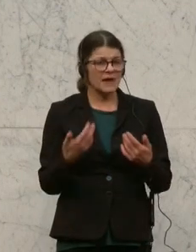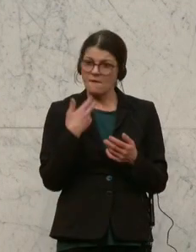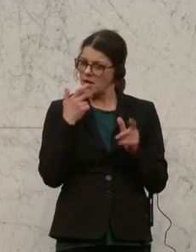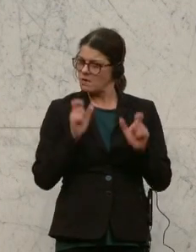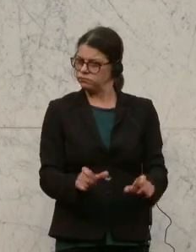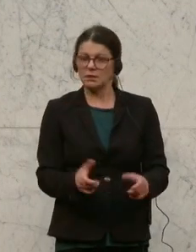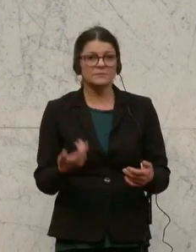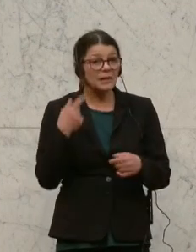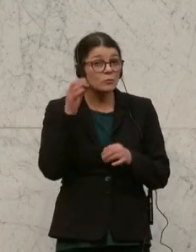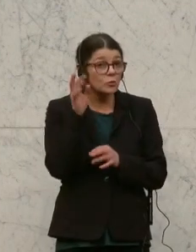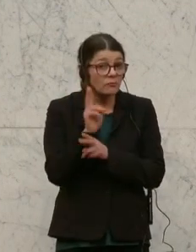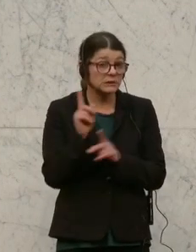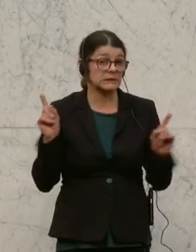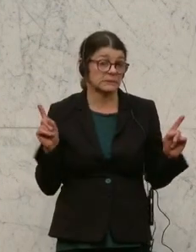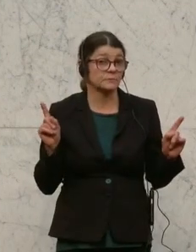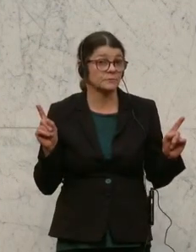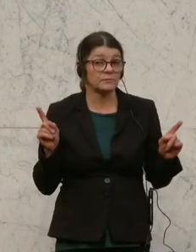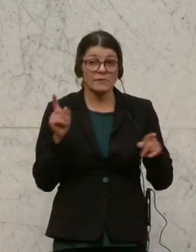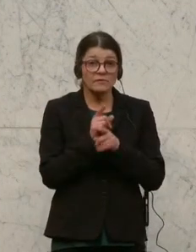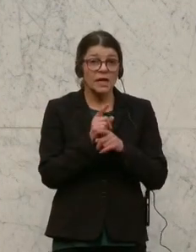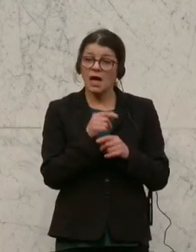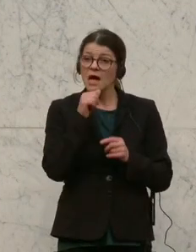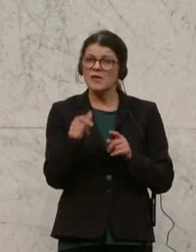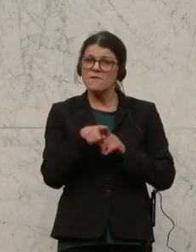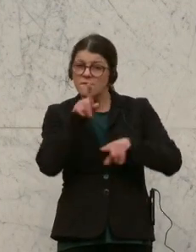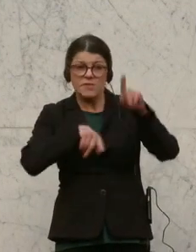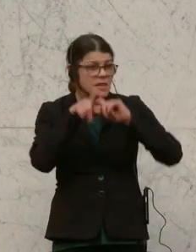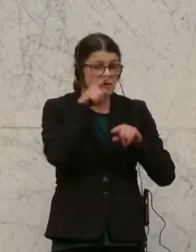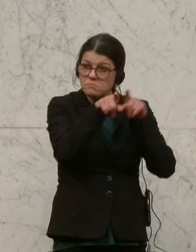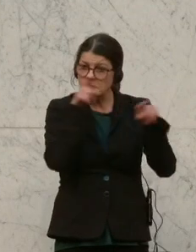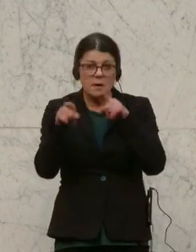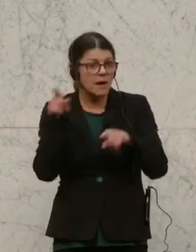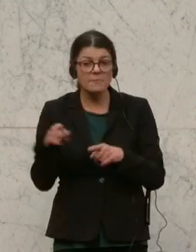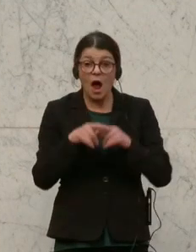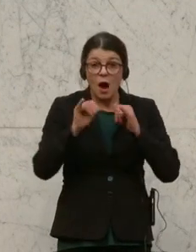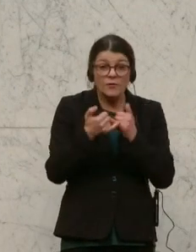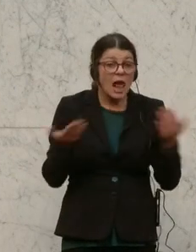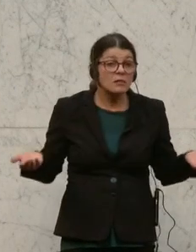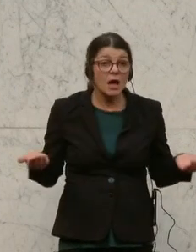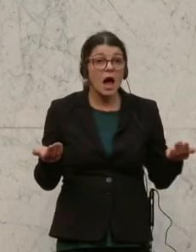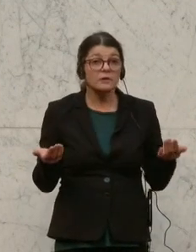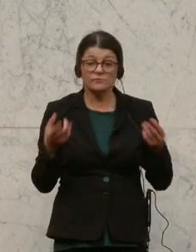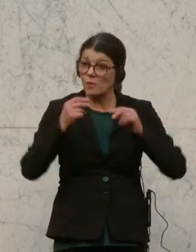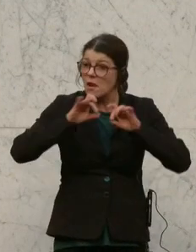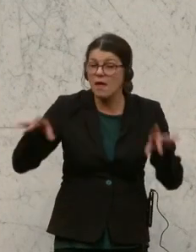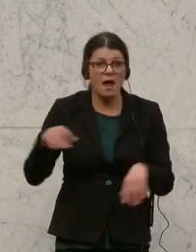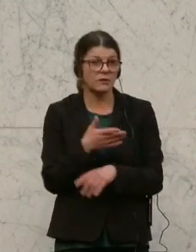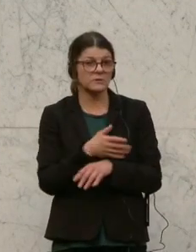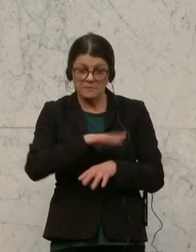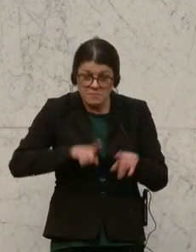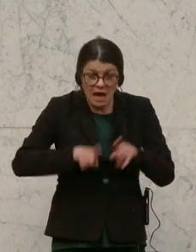hier, denke ich, muss man gut aufpassen, dass man hier statt pauschaler Verdächtigungen auch von Eltern, von Lehrern, von